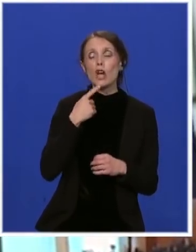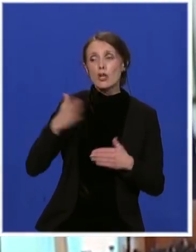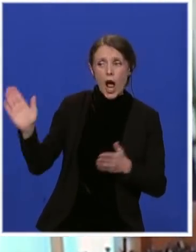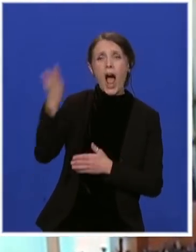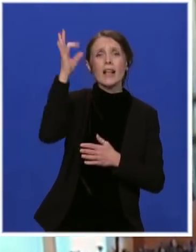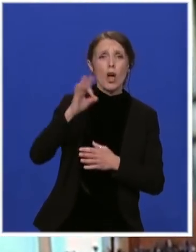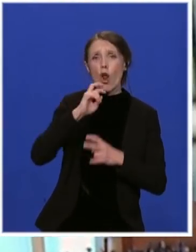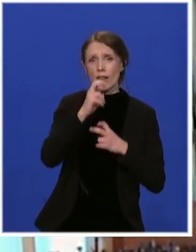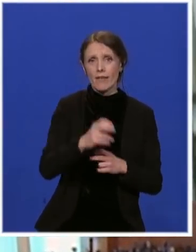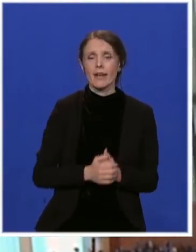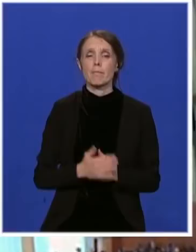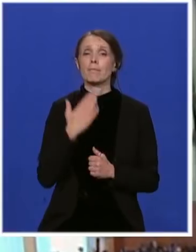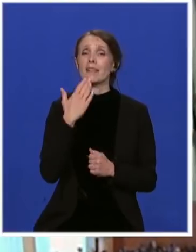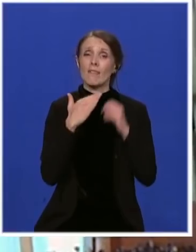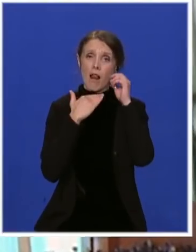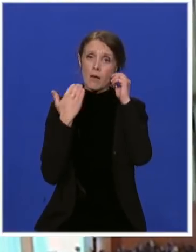Hvala vam najljepše.